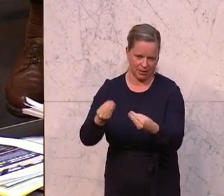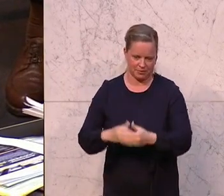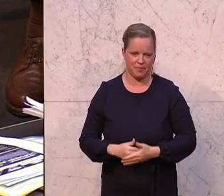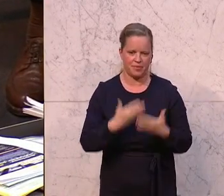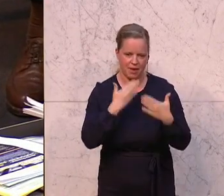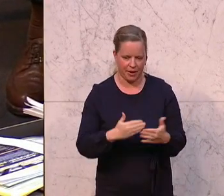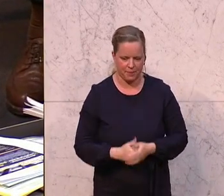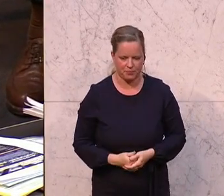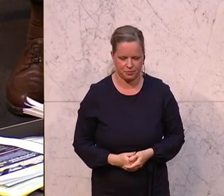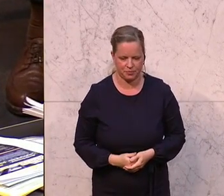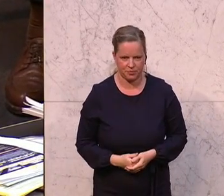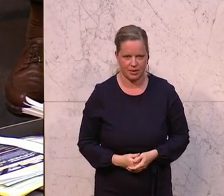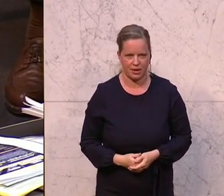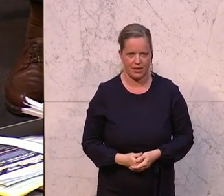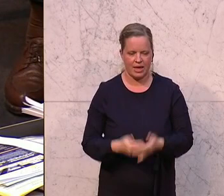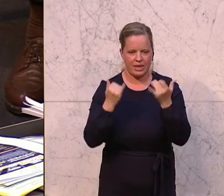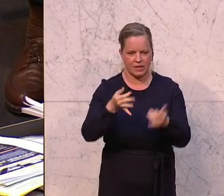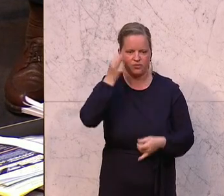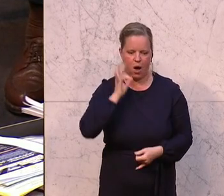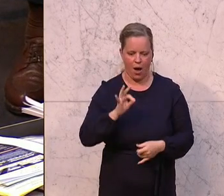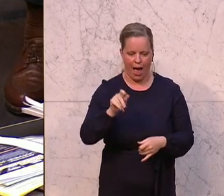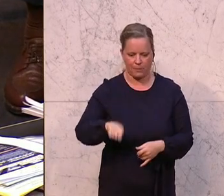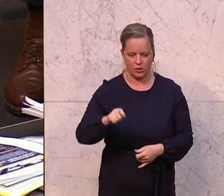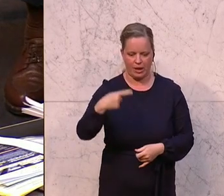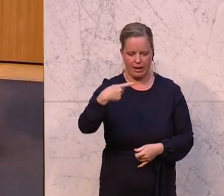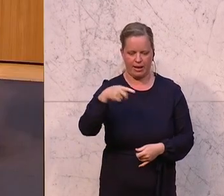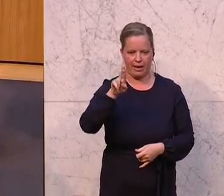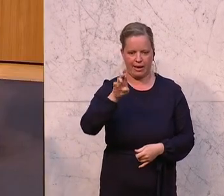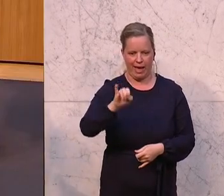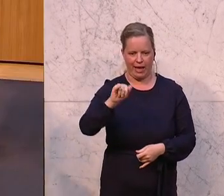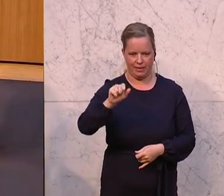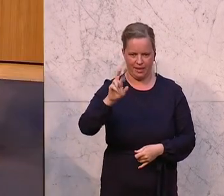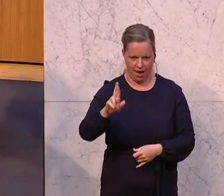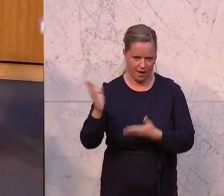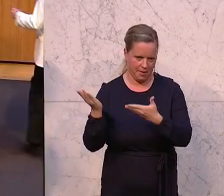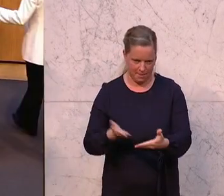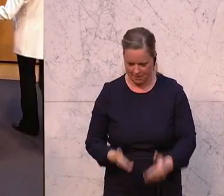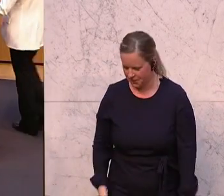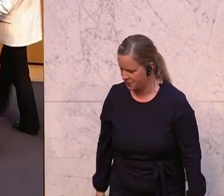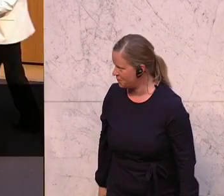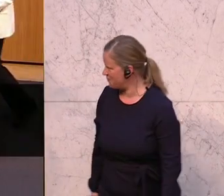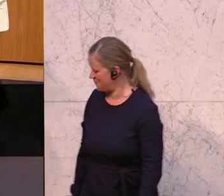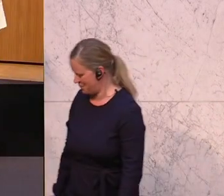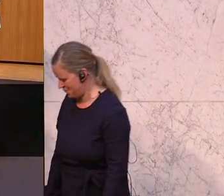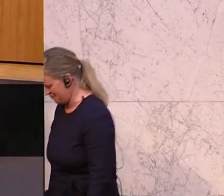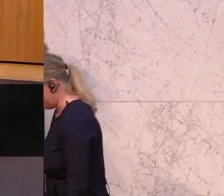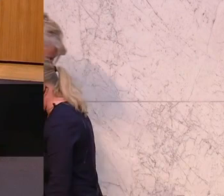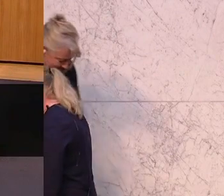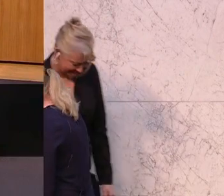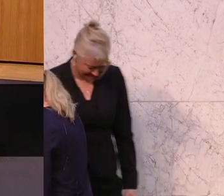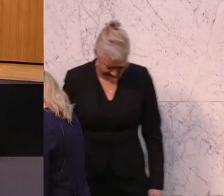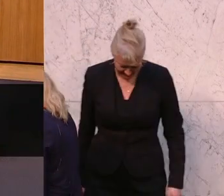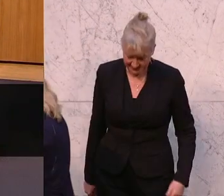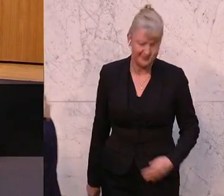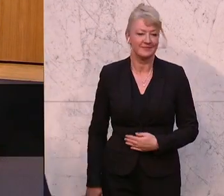Maria Theresia Nies von der ÖVP war, Europa müsse sich verbessern. Es brauche einen Bürokratieabbau